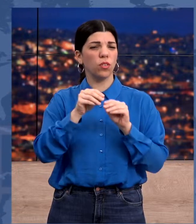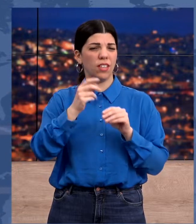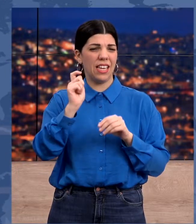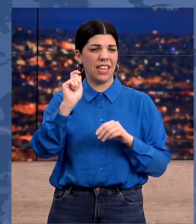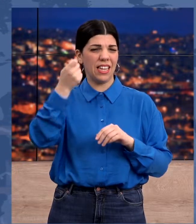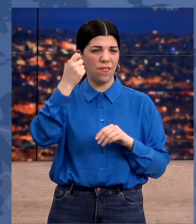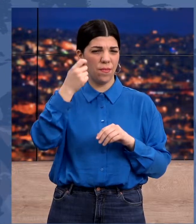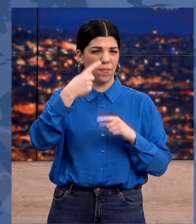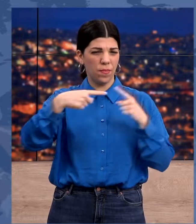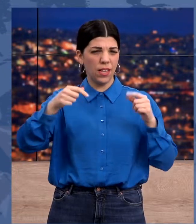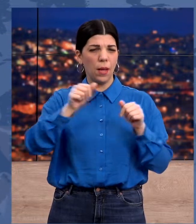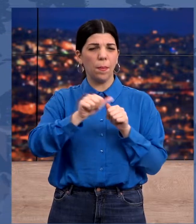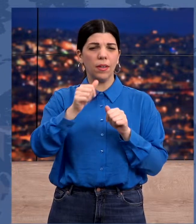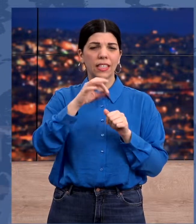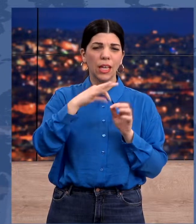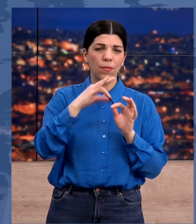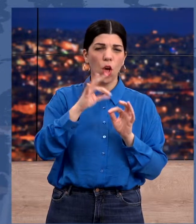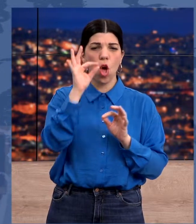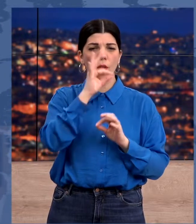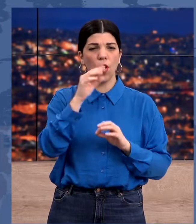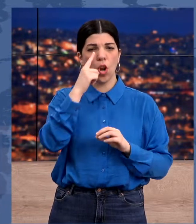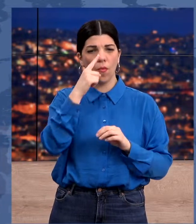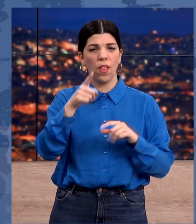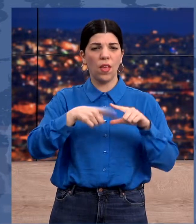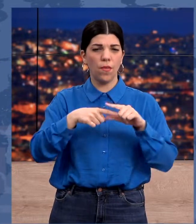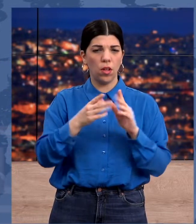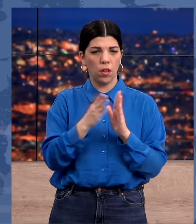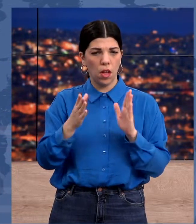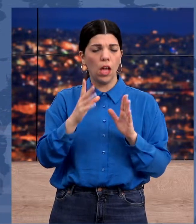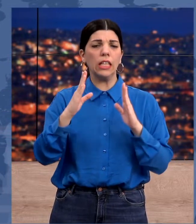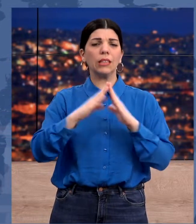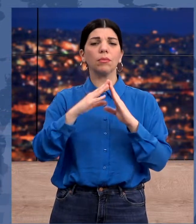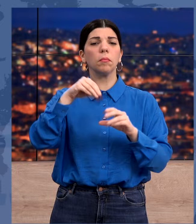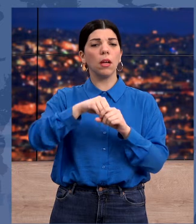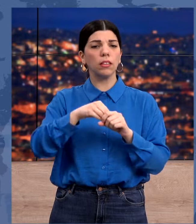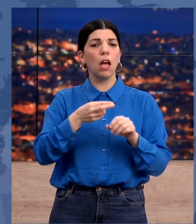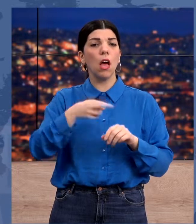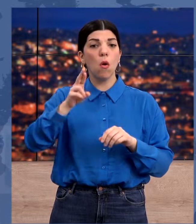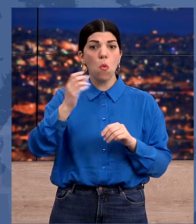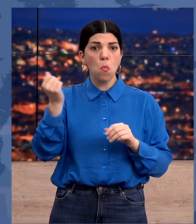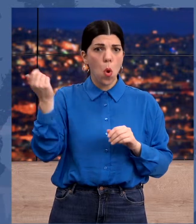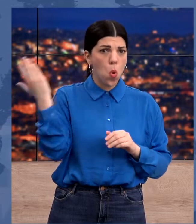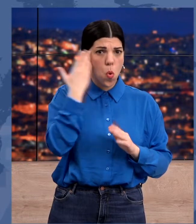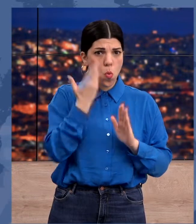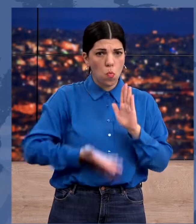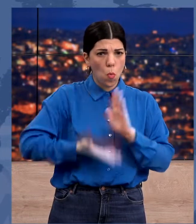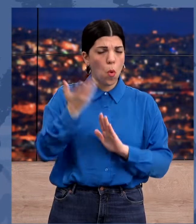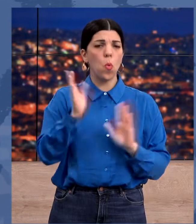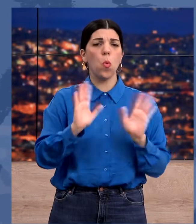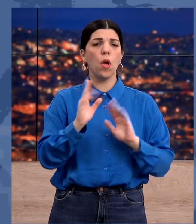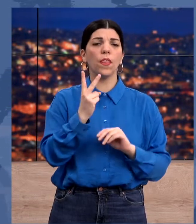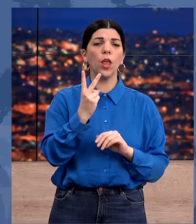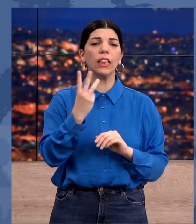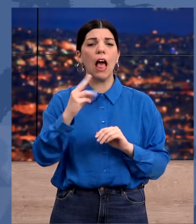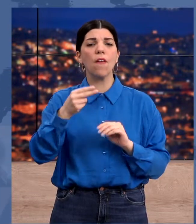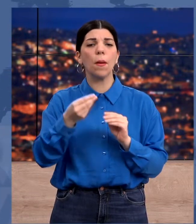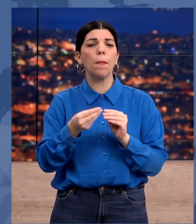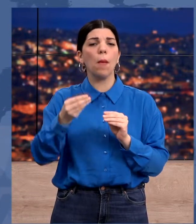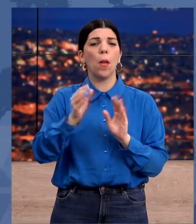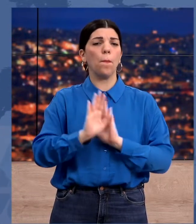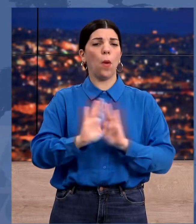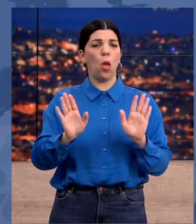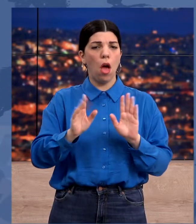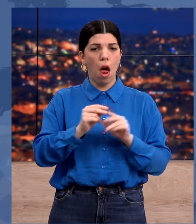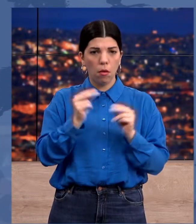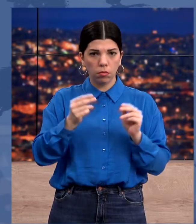καταναλώσεων για τους μήνες Σεπτέμβριο, Οκτώβριο, Νοέμβριο και Δεκέμβριο για ένα μέσο νοικοκυριό δεν θα ξεπερνούσε τα 2 με 3 ευρώ τον μήνα.